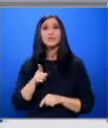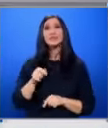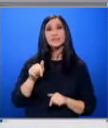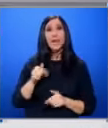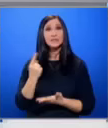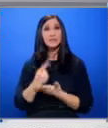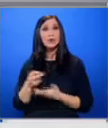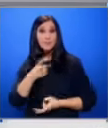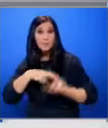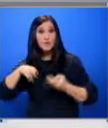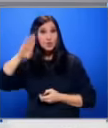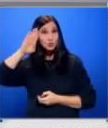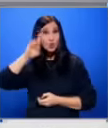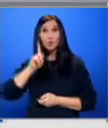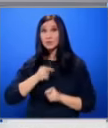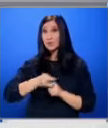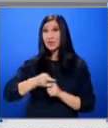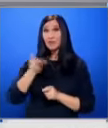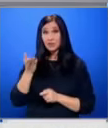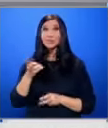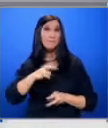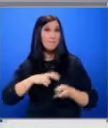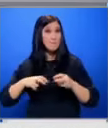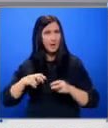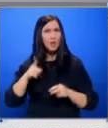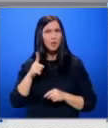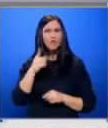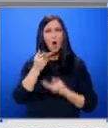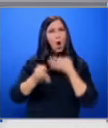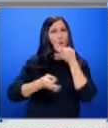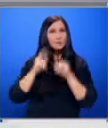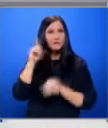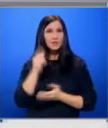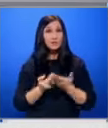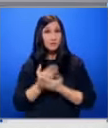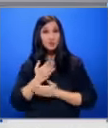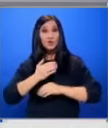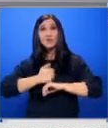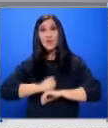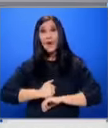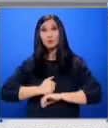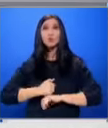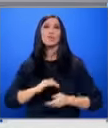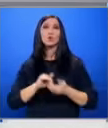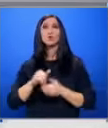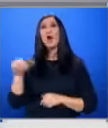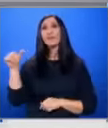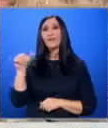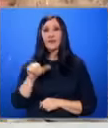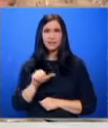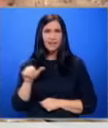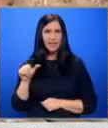проверяват и служителите, които са извършили тези прегледи. Това обяснива в денят започва директорът на дружеството Атанаса Тарасова.